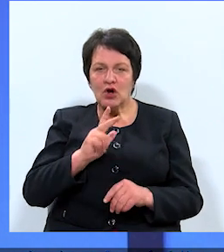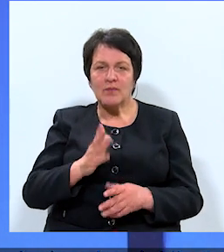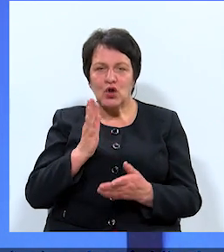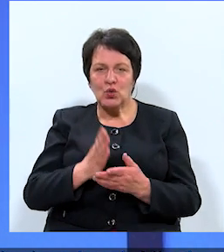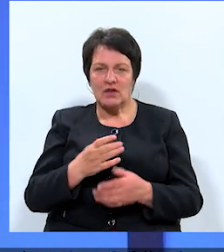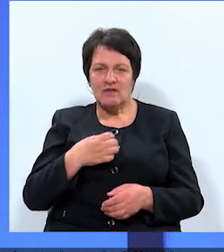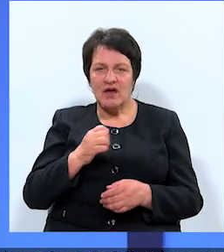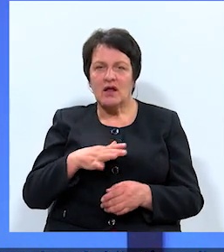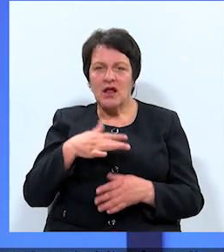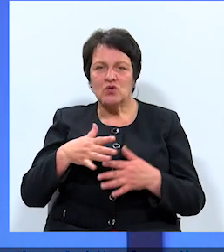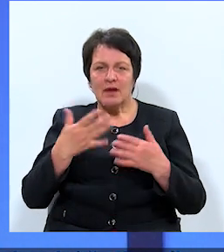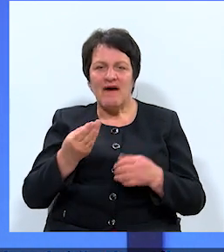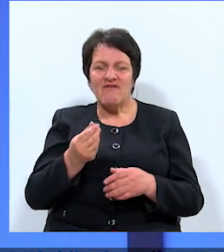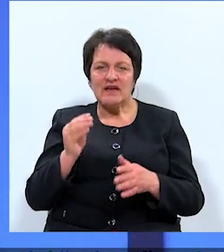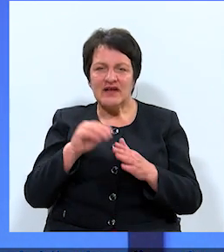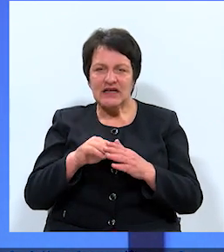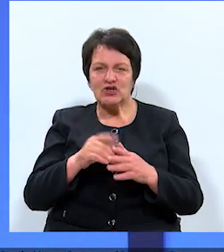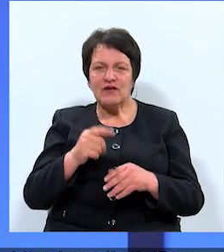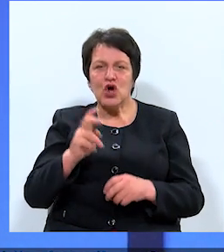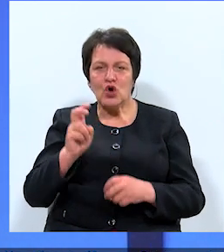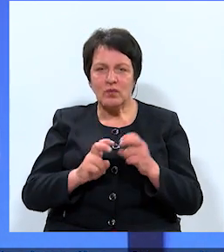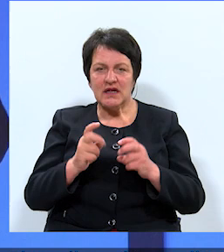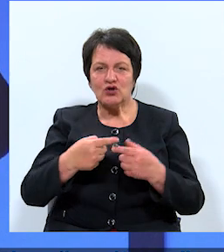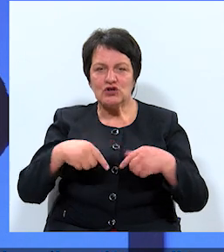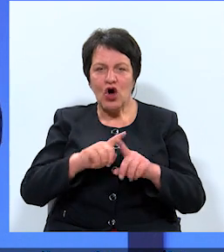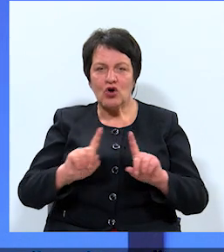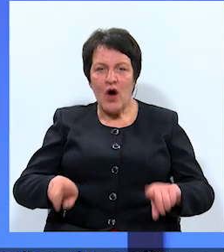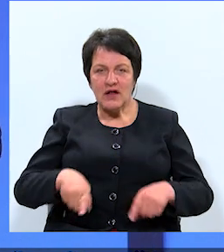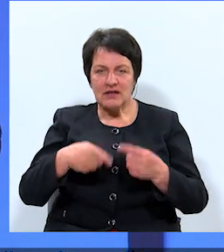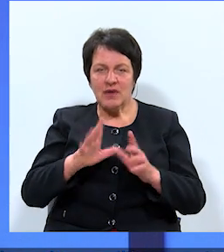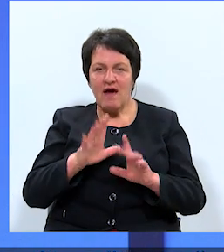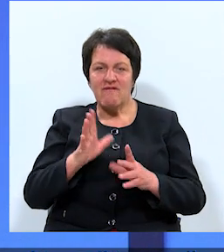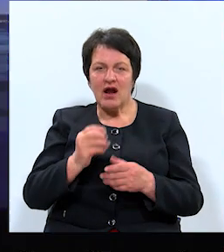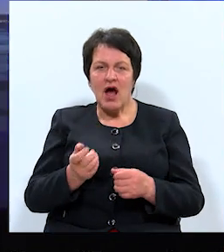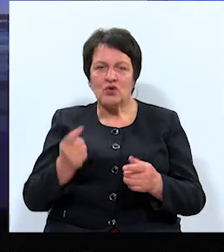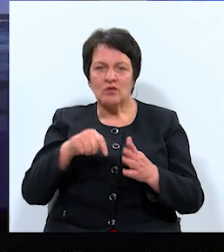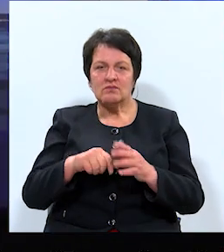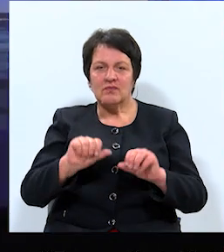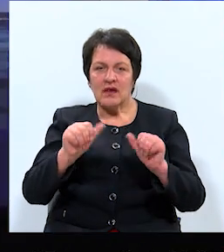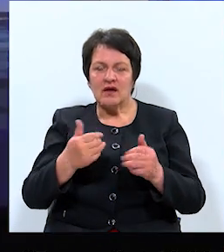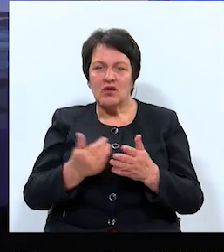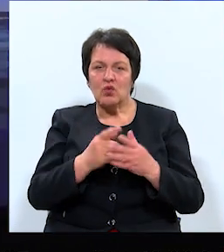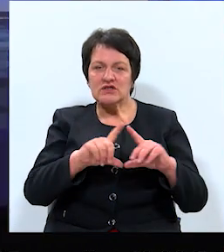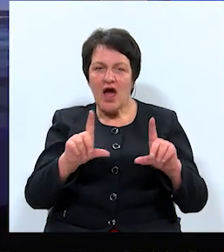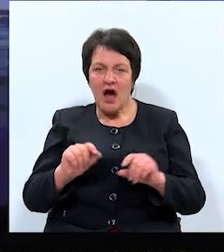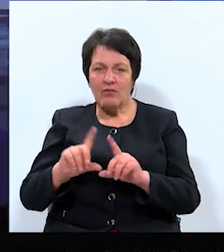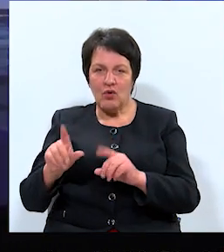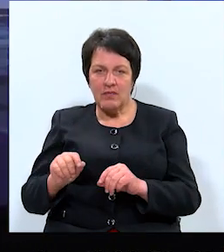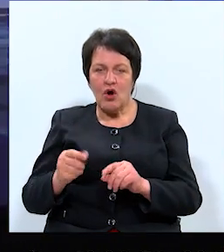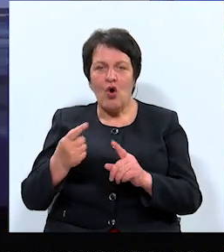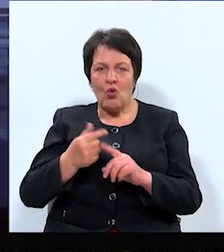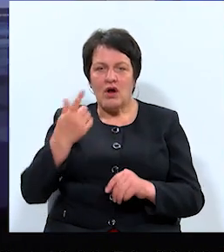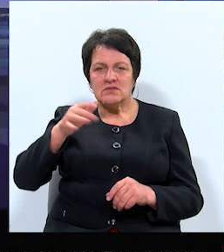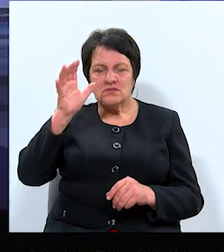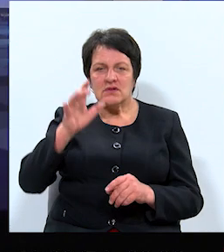daudz labāku investīcijām vidi. Rūvniecisko zonu attīstība, lai varētu nākt tiekšā uzņēmumi un tā tālāk. Pie tam nākt tiekšā zinājumi